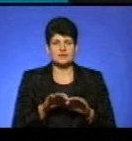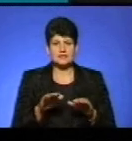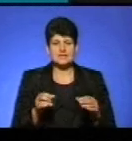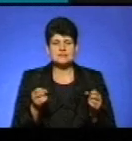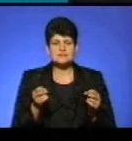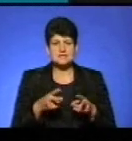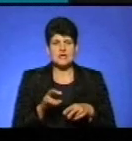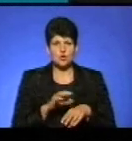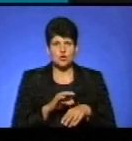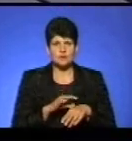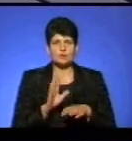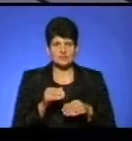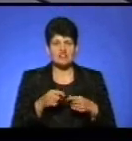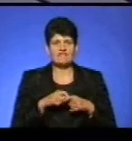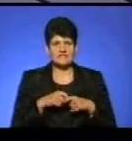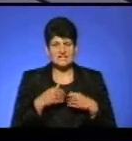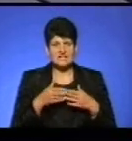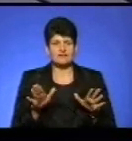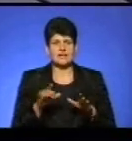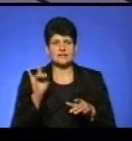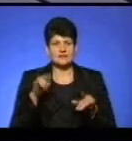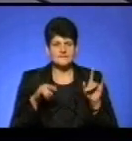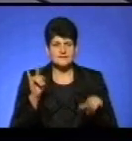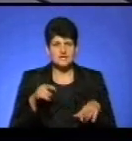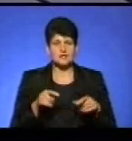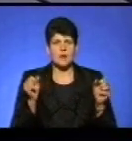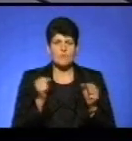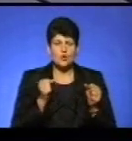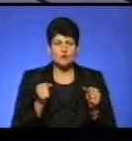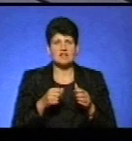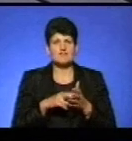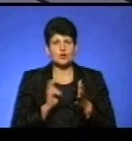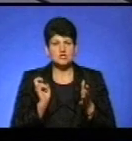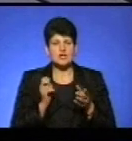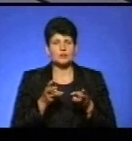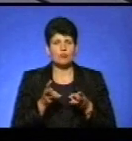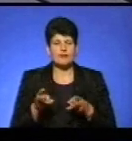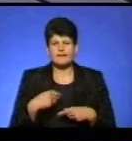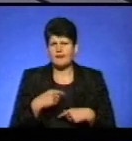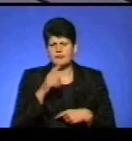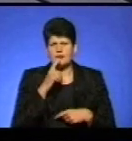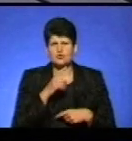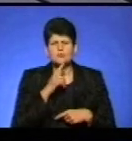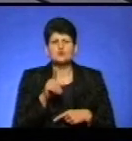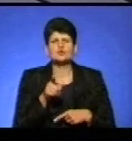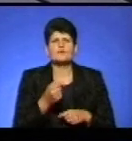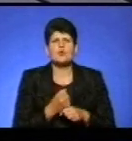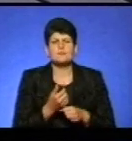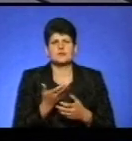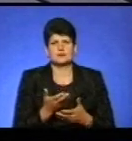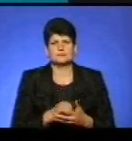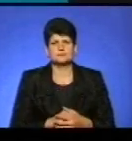спеціально хворіли, будете відкривати вікна, чи морозик, відключати опалення. Ви розумієте, я не розумію того, що ви робите.